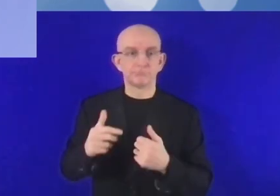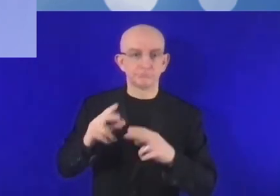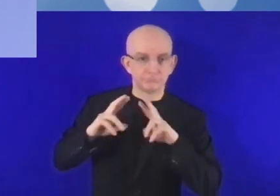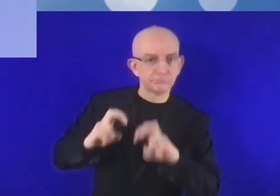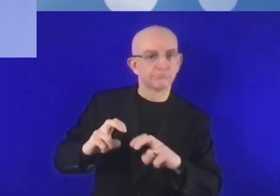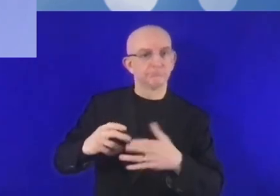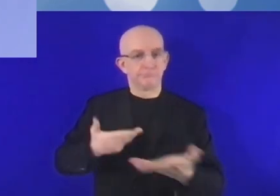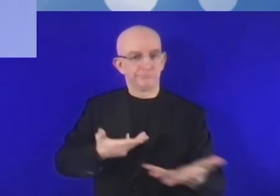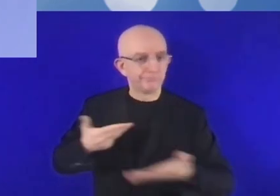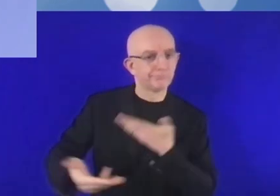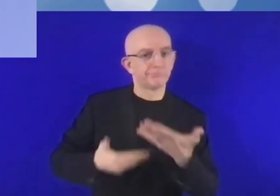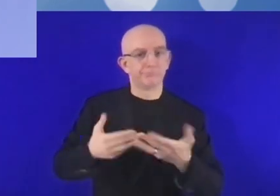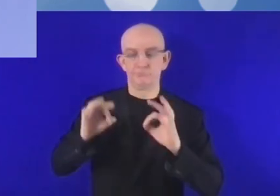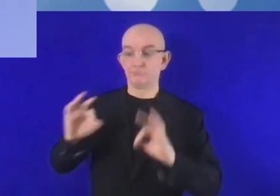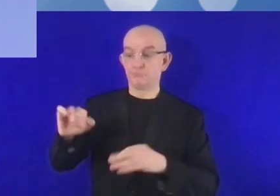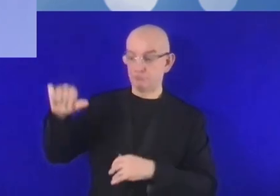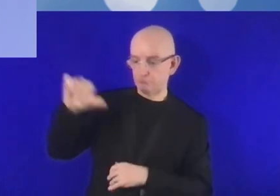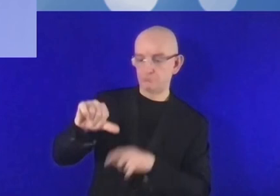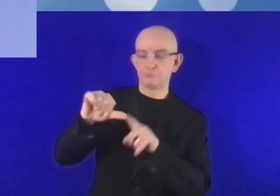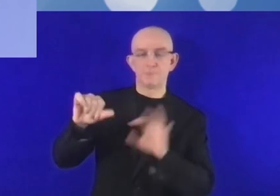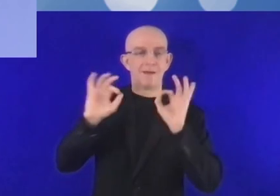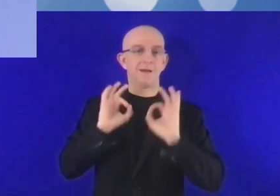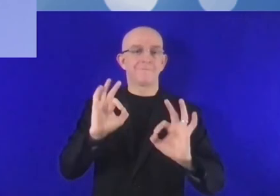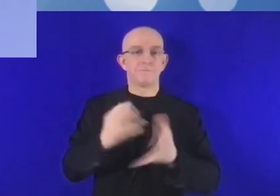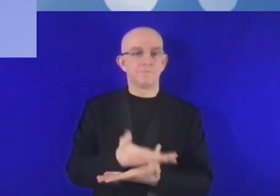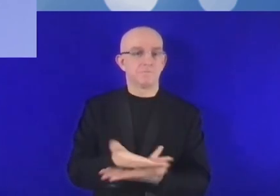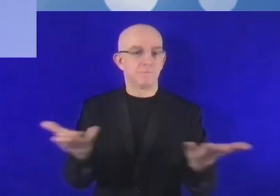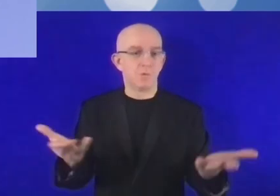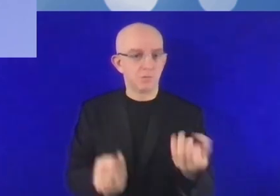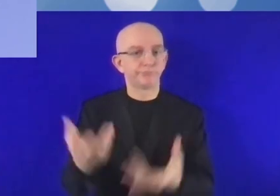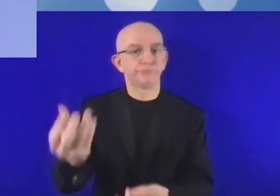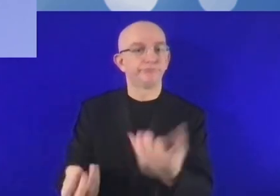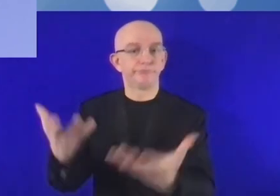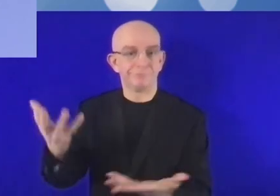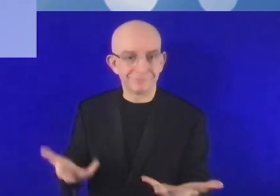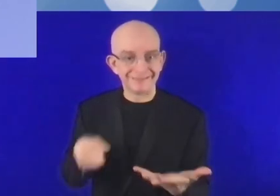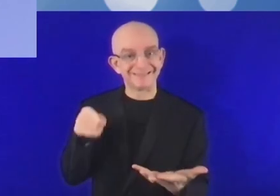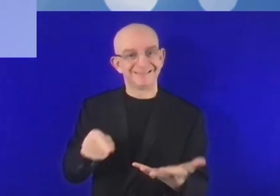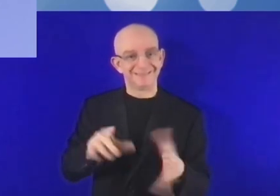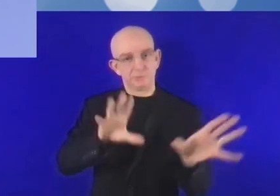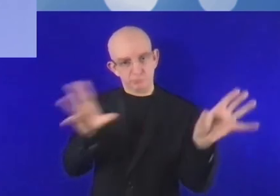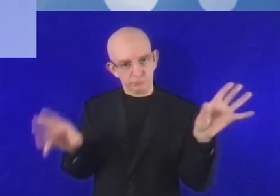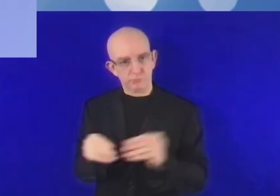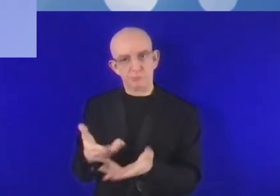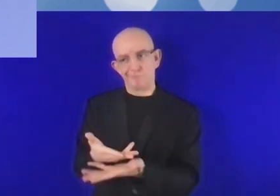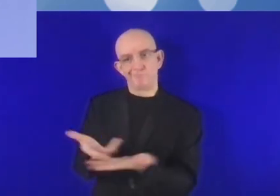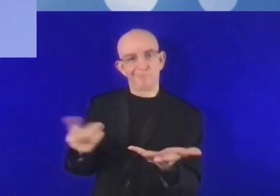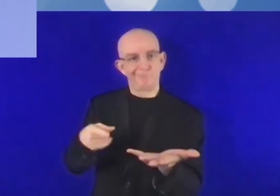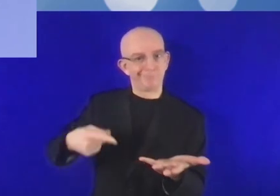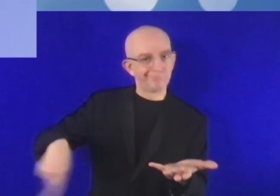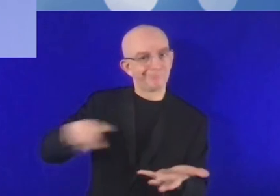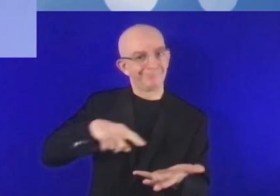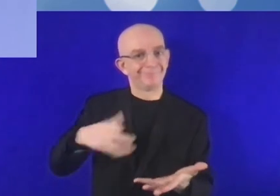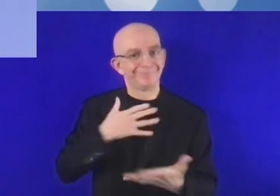Ça, c'est un processus qui va demander la coopération de toutes les parties prenantes, coopération qui doit être menée avec sérieux,